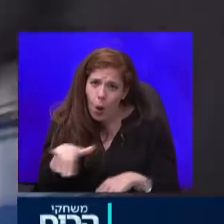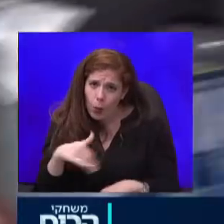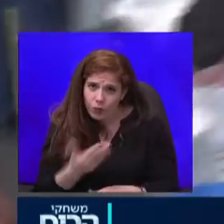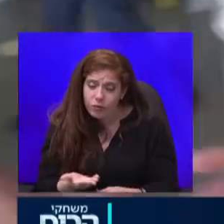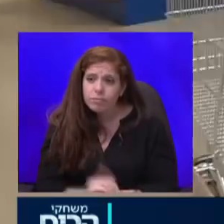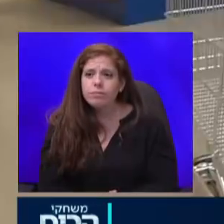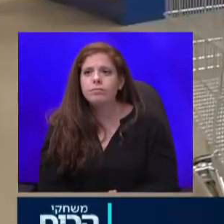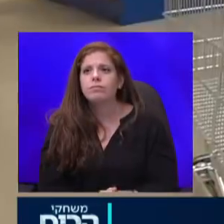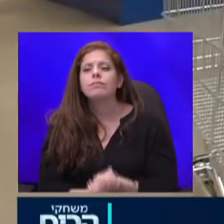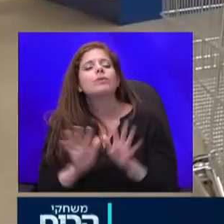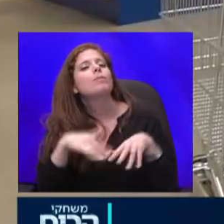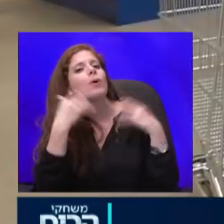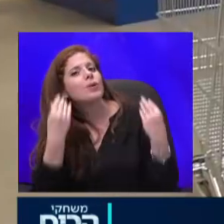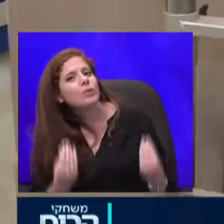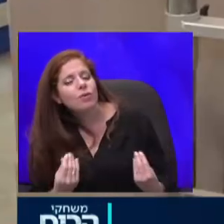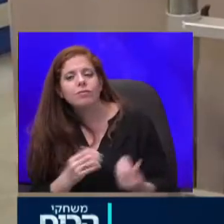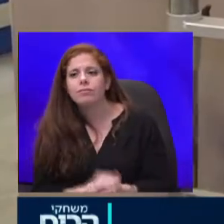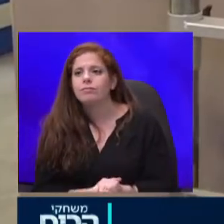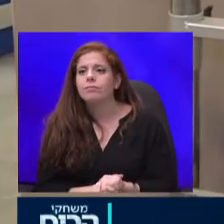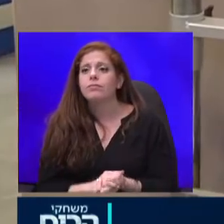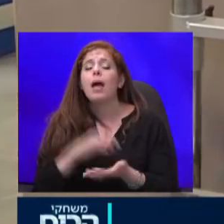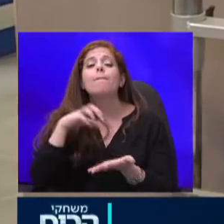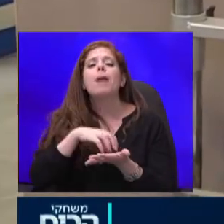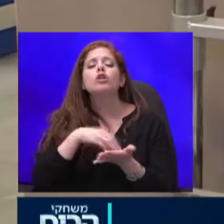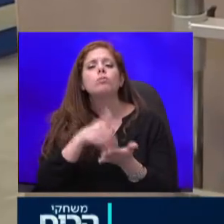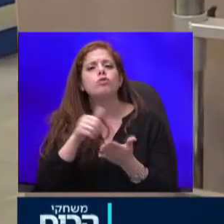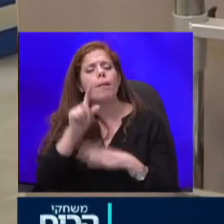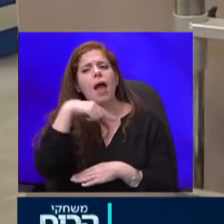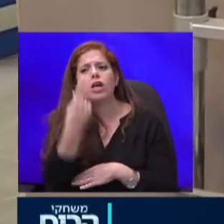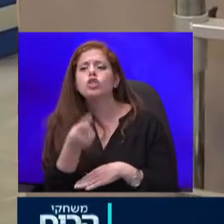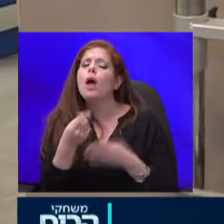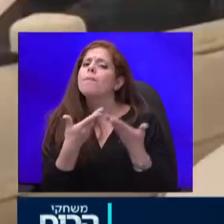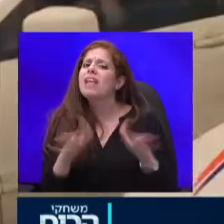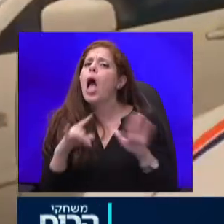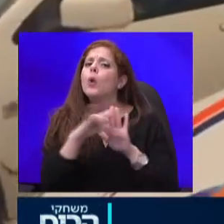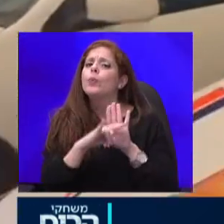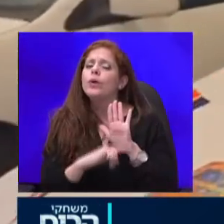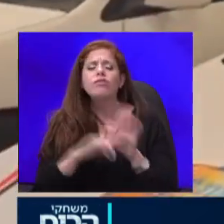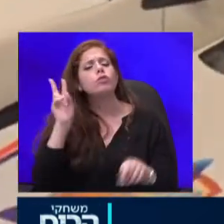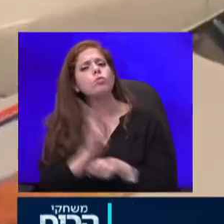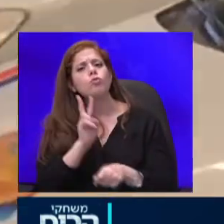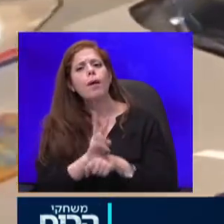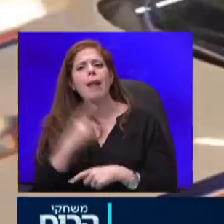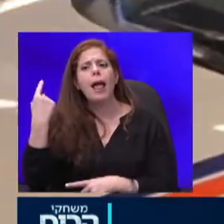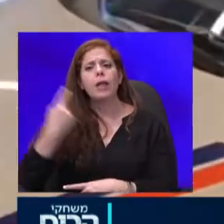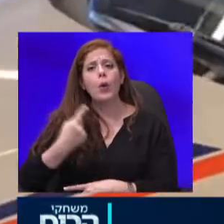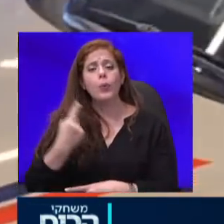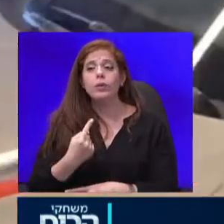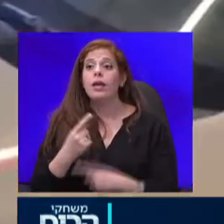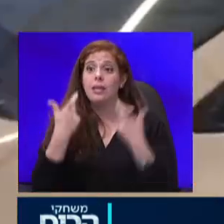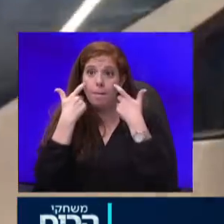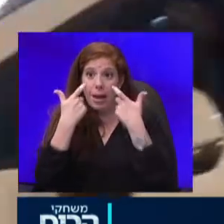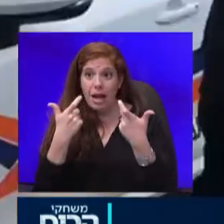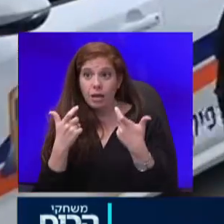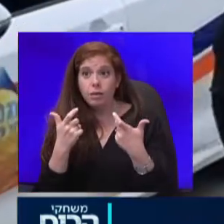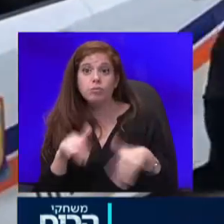ברשת ממשיכים לטעון שהפתיחה שלהם היא חוקית ושהם שומרים על ההנחיות של משרד הבריאות. את הפקחים שנשלחו לתת להם דוחות זה לא